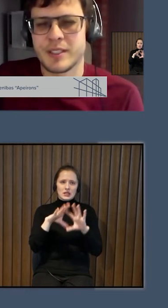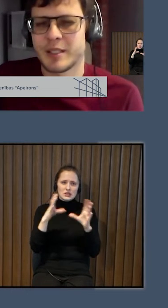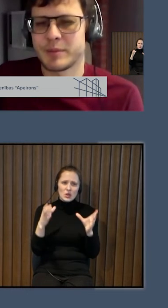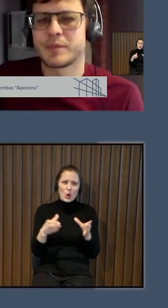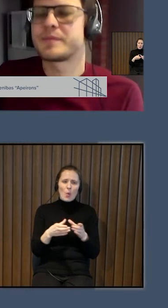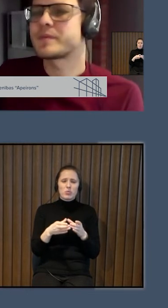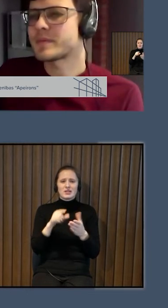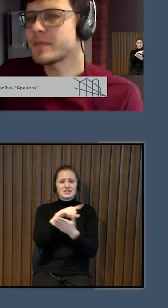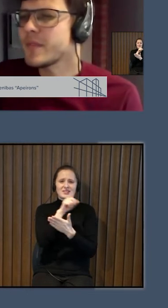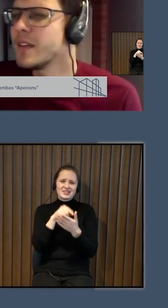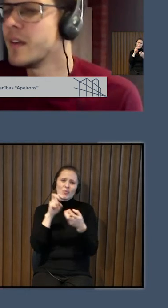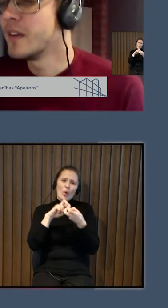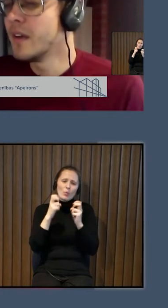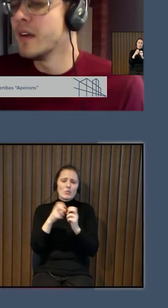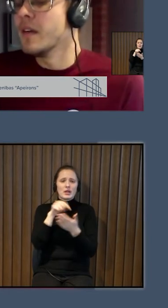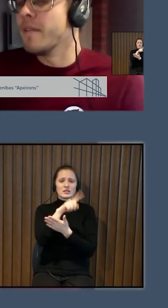jautājums.